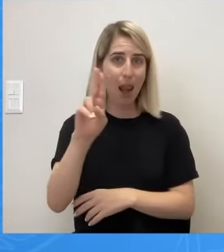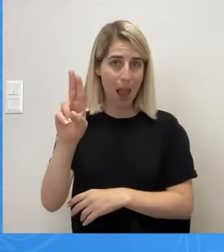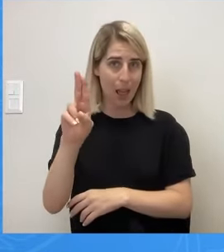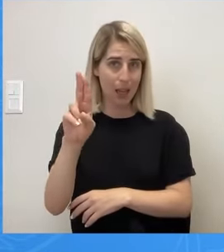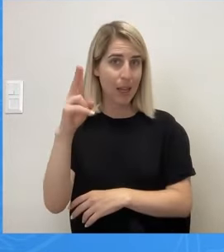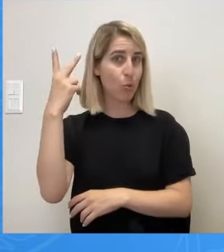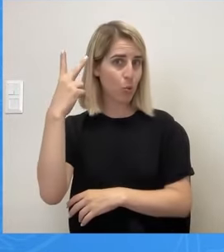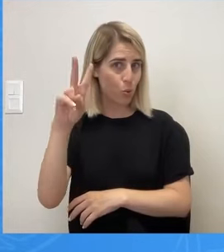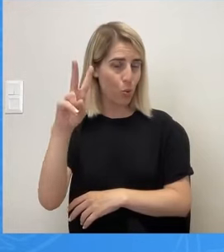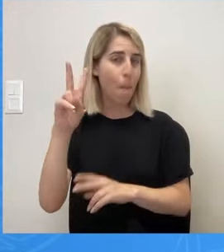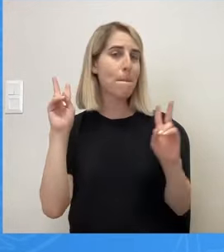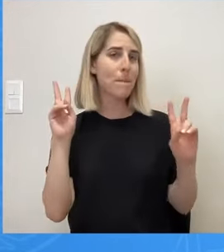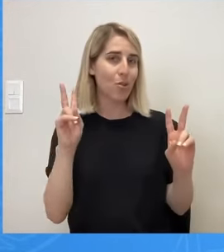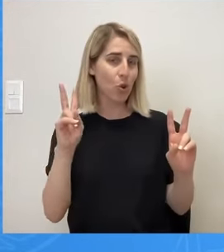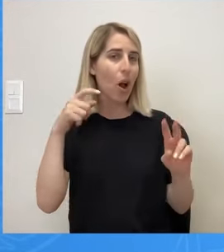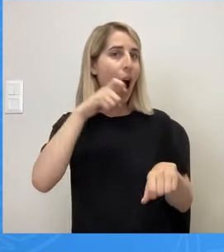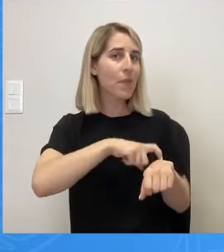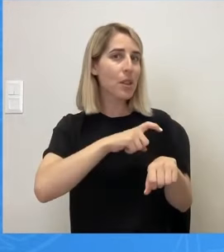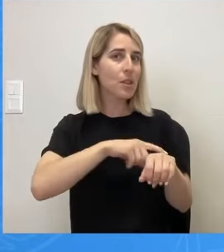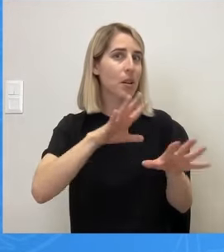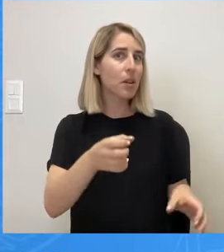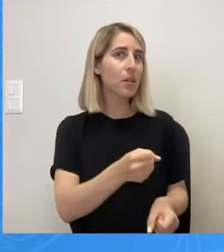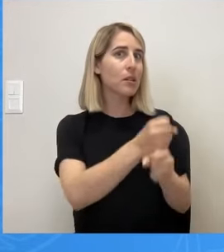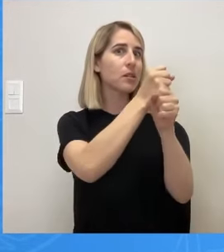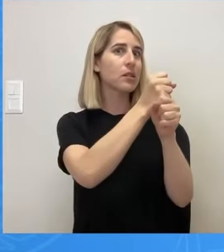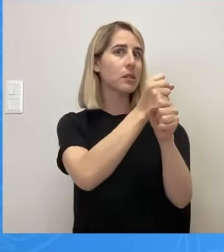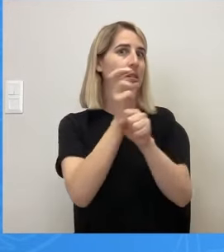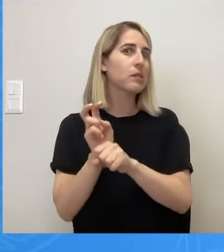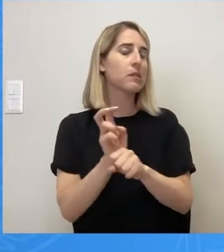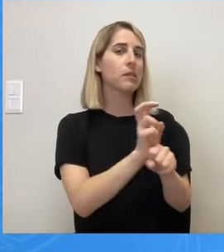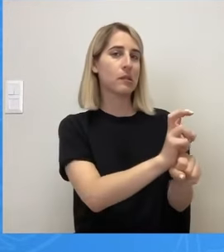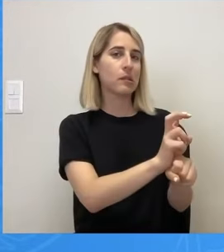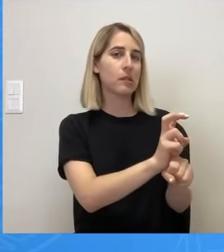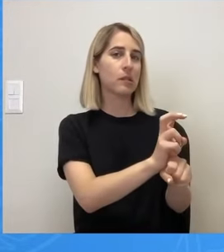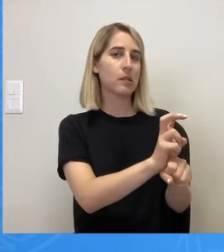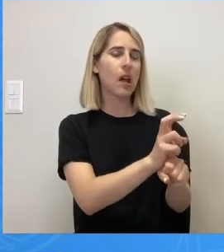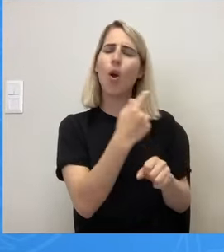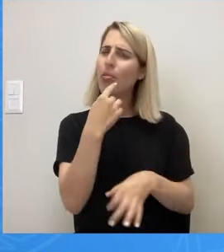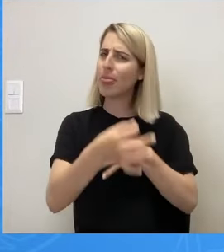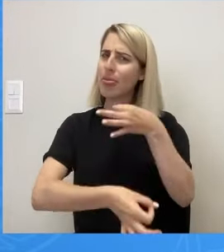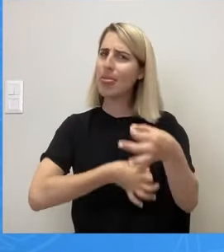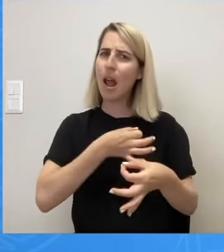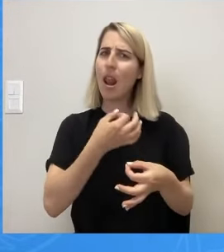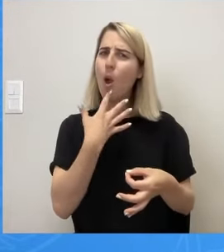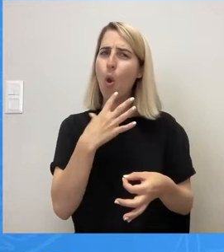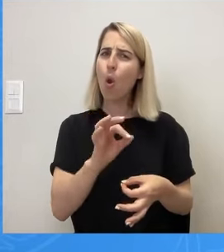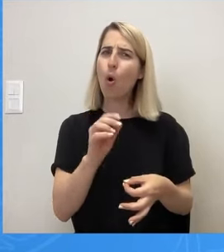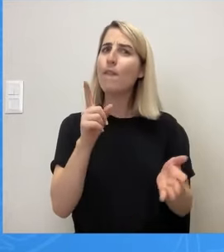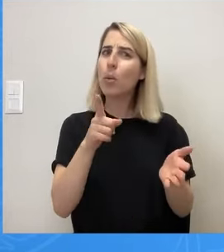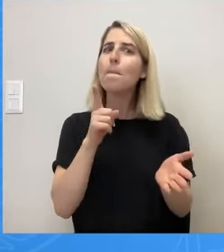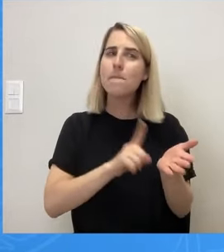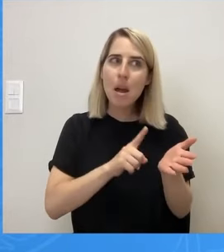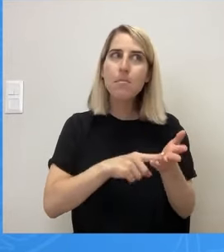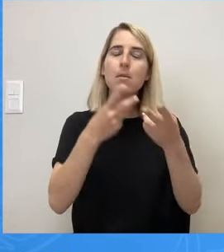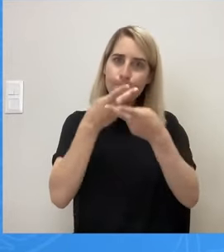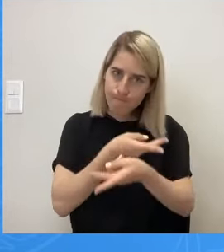Τα λέω αυτά γιατί δεν ήρθα από το πουθενά αυτή η επόχα. Και το καλύτερο, αν θέλουμε